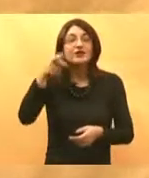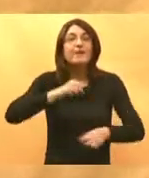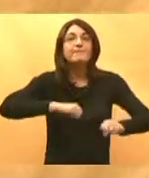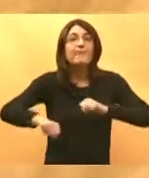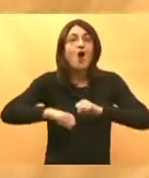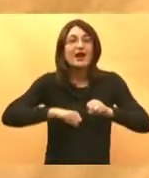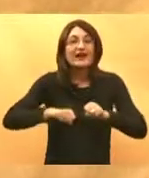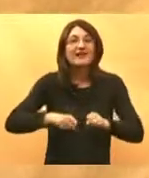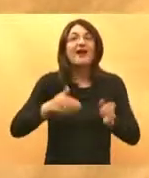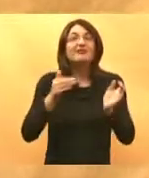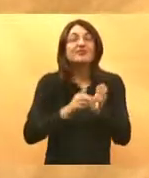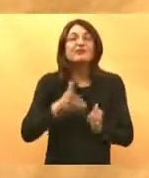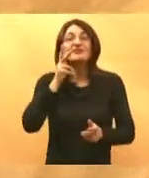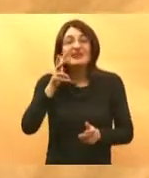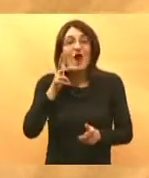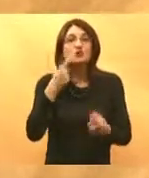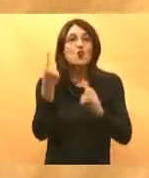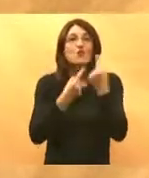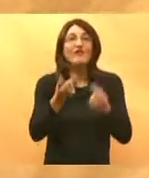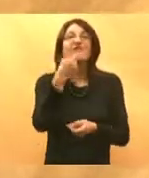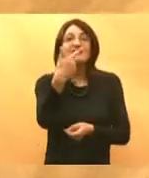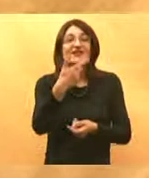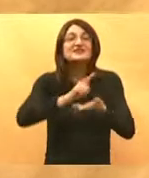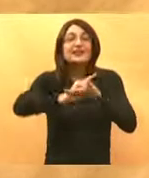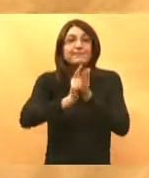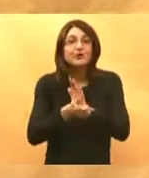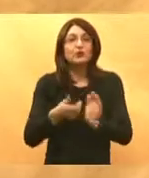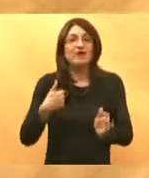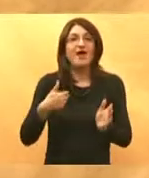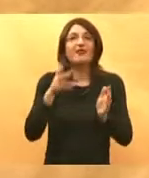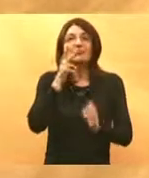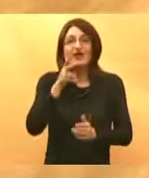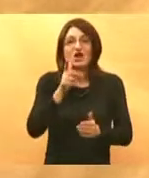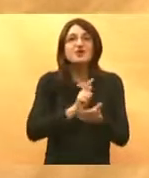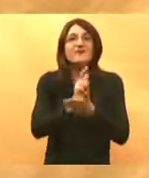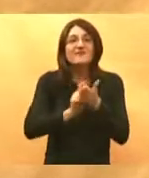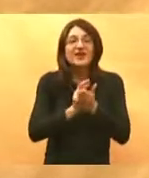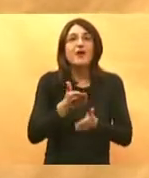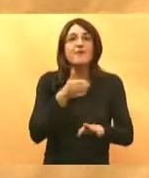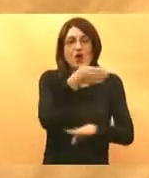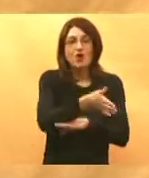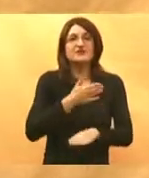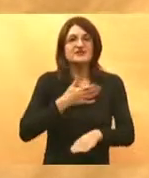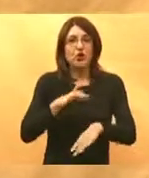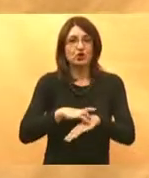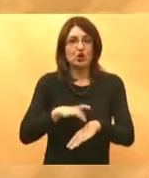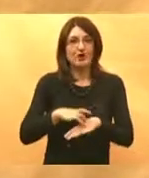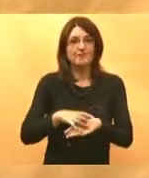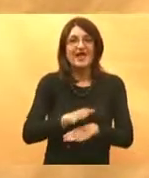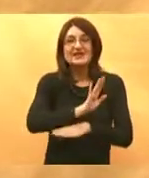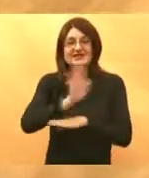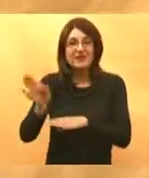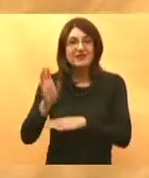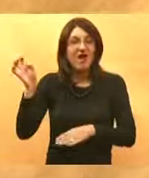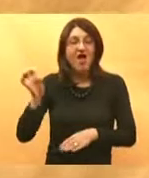20 minuta minimum ima pacijent za pregled kod obiteljskog doktora to je minimum zapadna Evropa ne poznaje manje